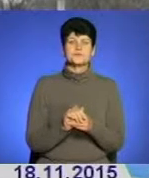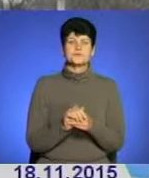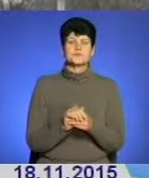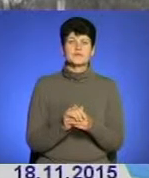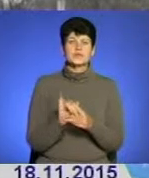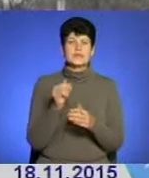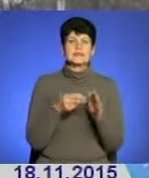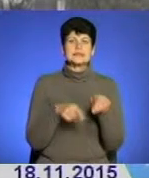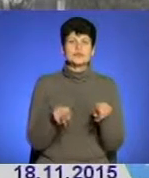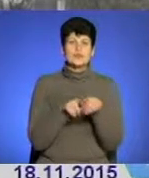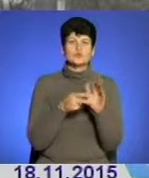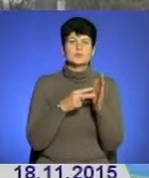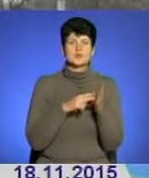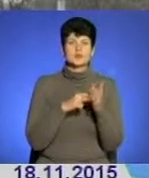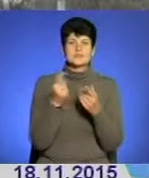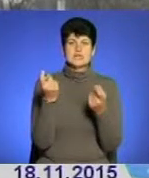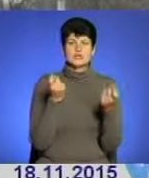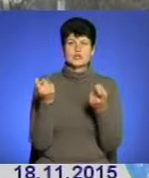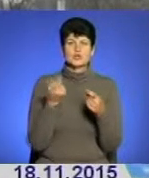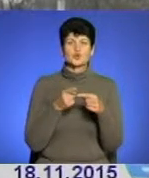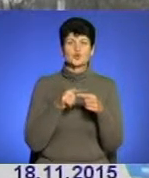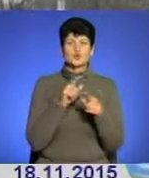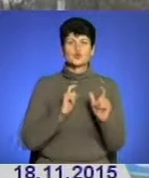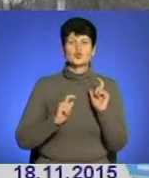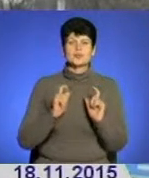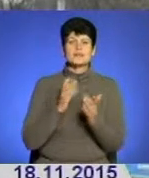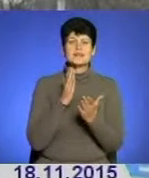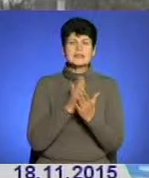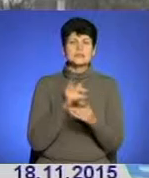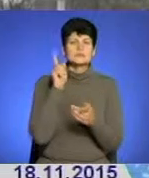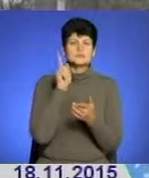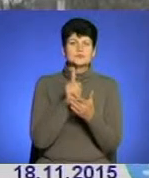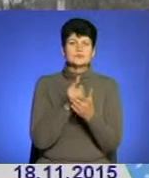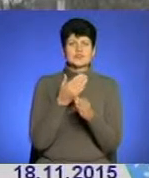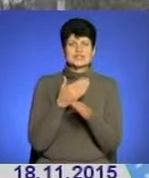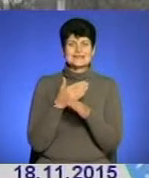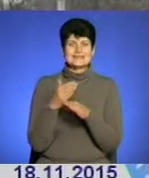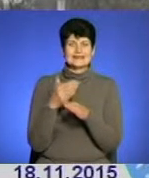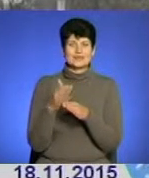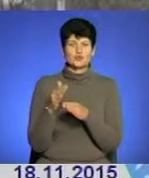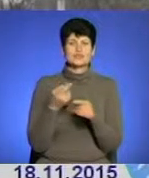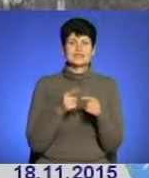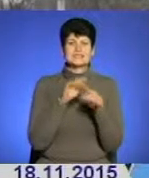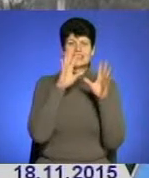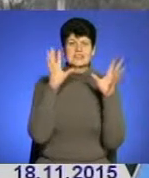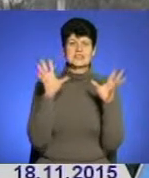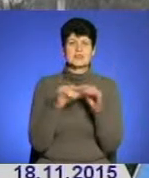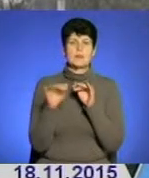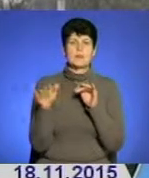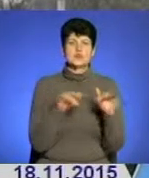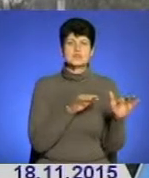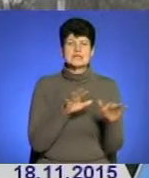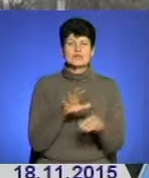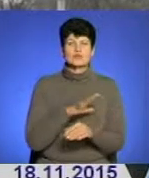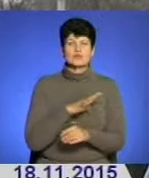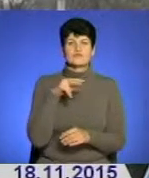Плануємо також залучити до цього студентів, які є невід'ємною частиною цих всіх процесів, які відбулися у